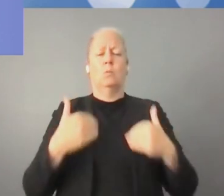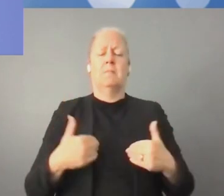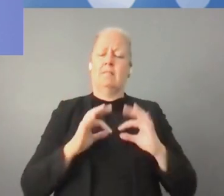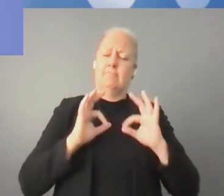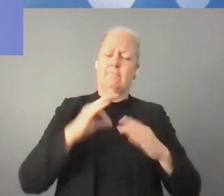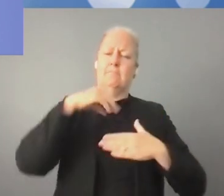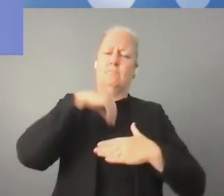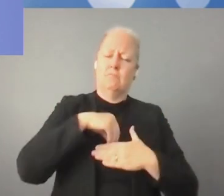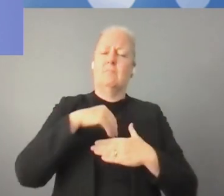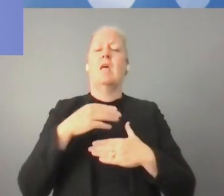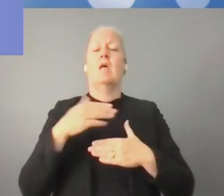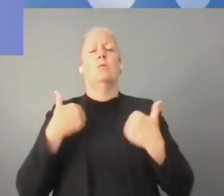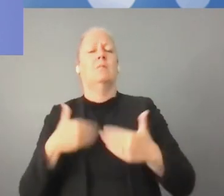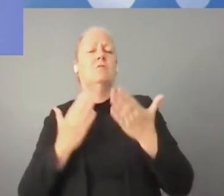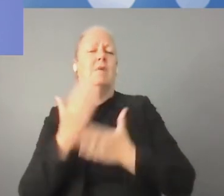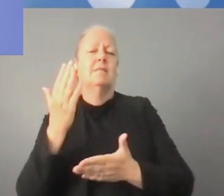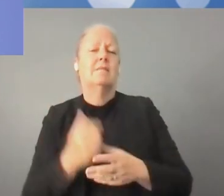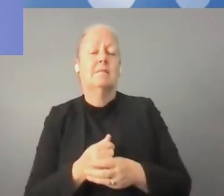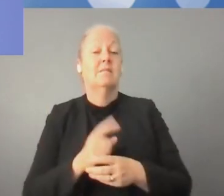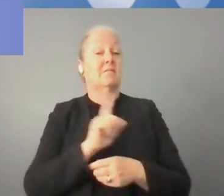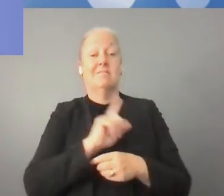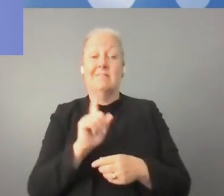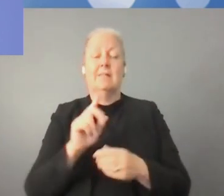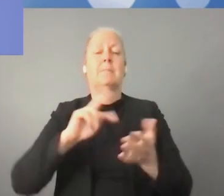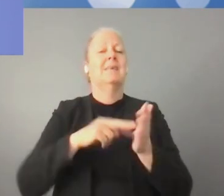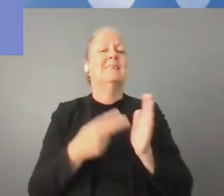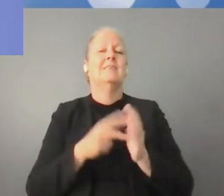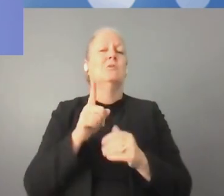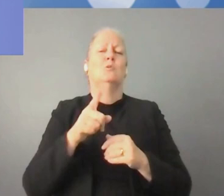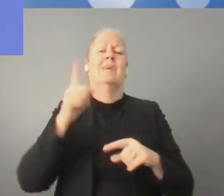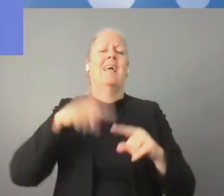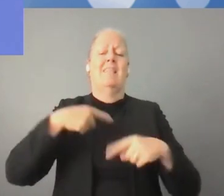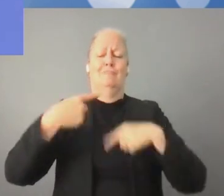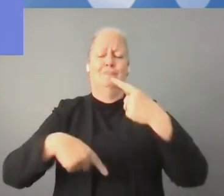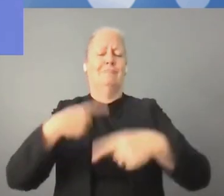وأخيراً أن عملية إدارة الخدمات